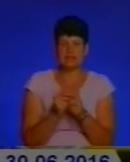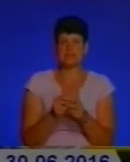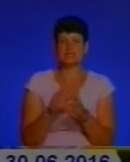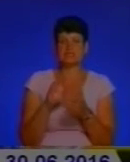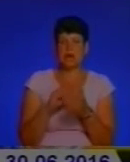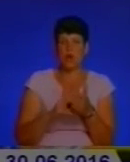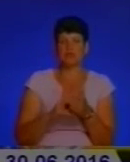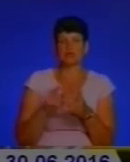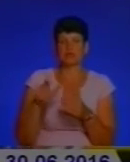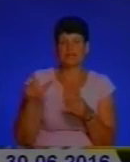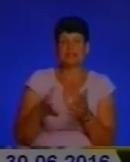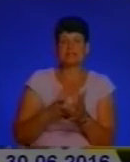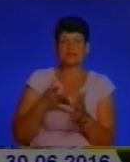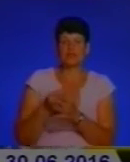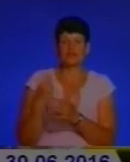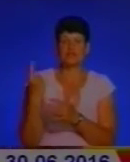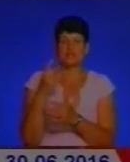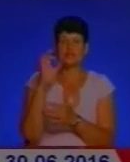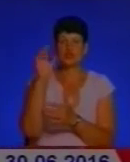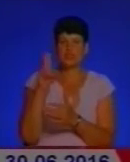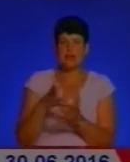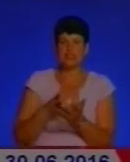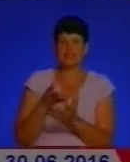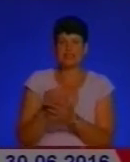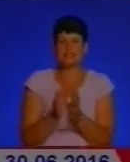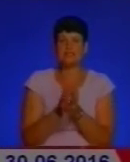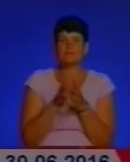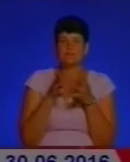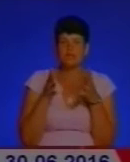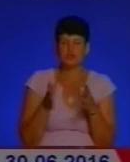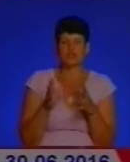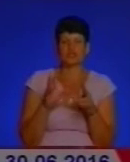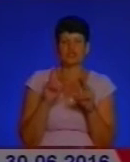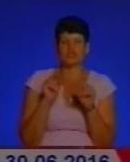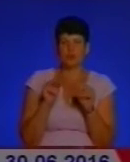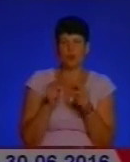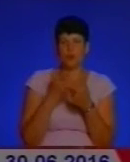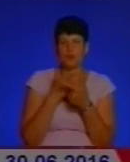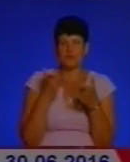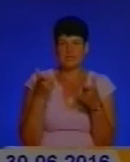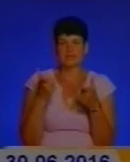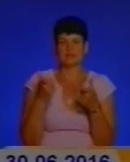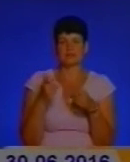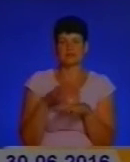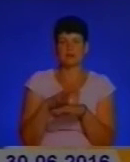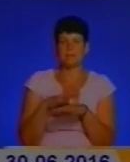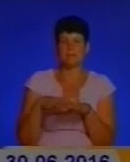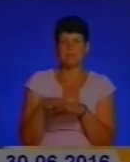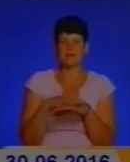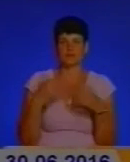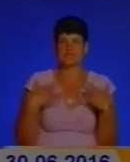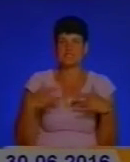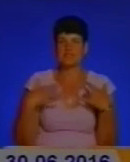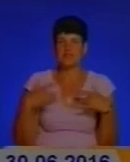яких сплачують єдиний соціальний внесок. Збільшується число попереджених про заплановане масове вовільнення. Вкрай низьким